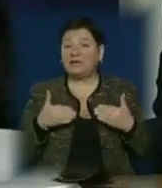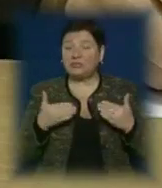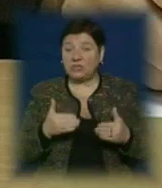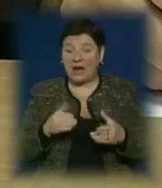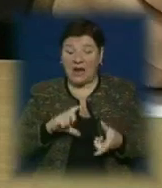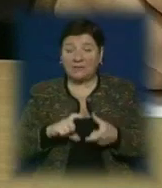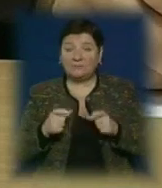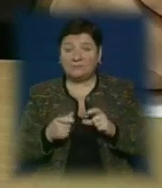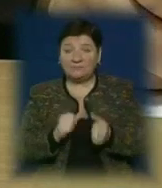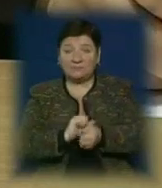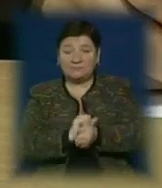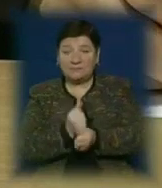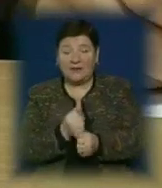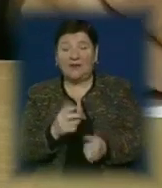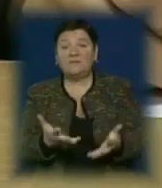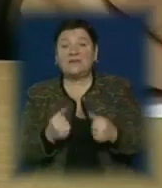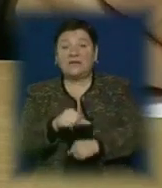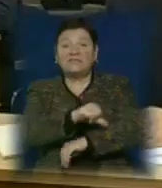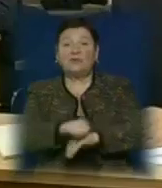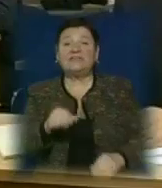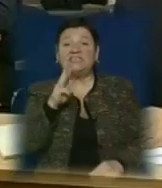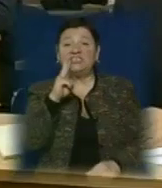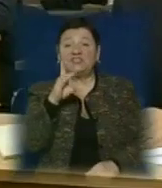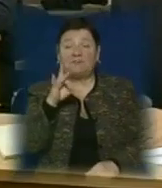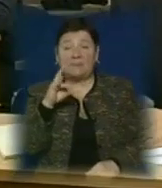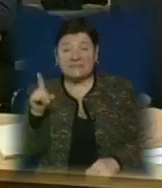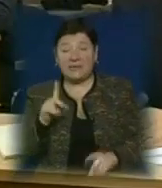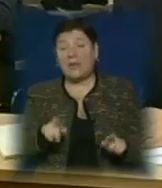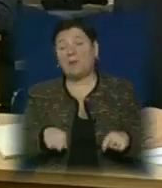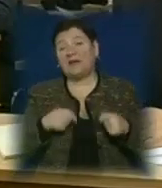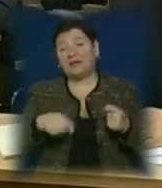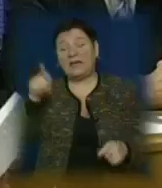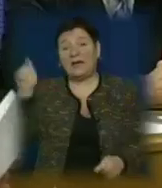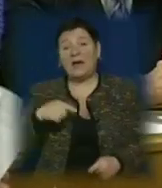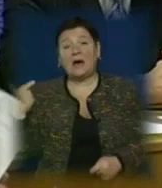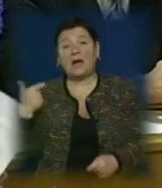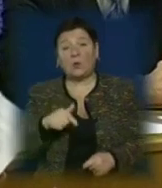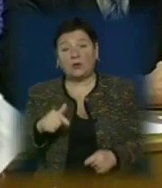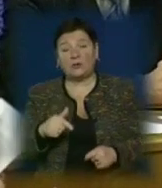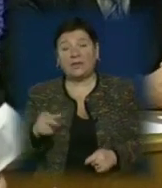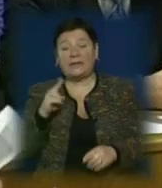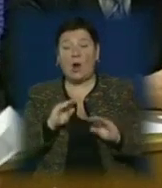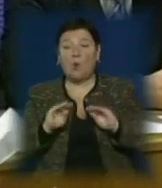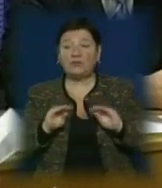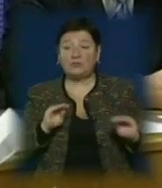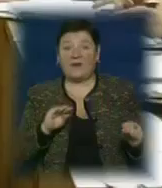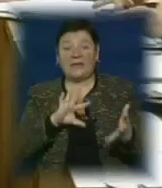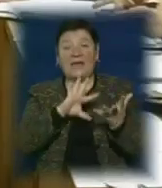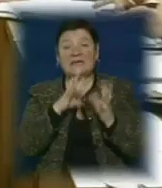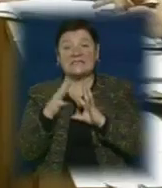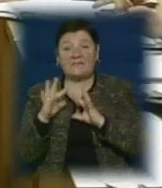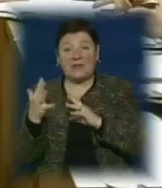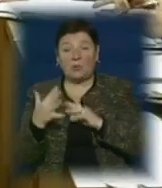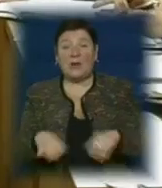бруківки, яку свого часу зняли з вулиці Швабської, кафедральному собору греко-католицької громади для облаштування скверу.